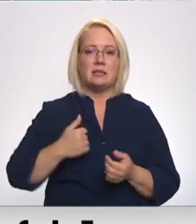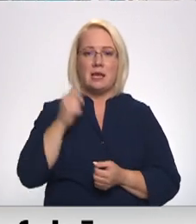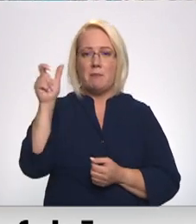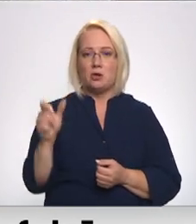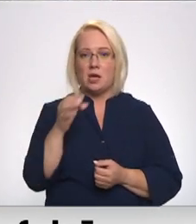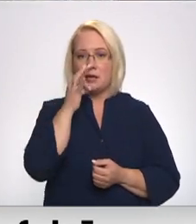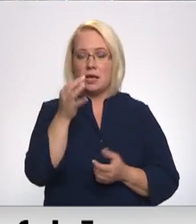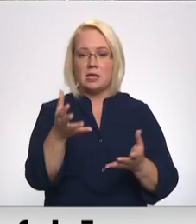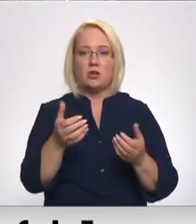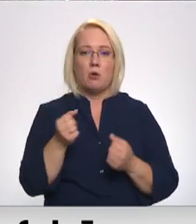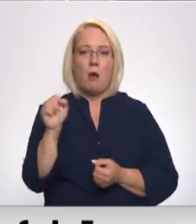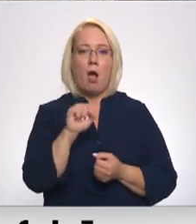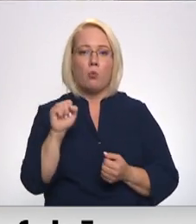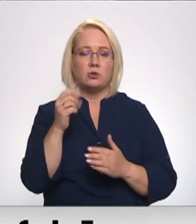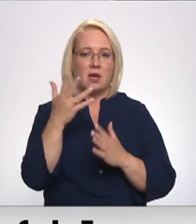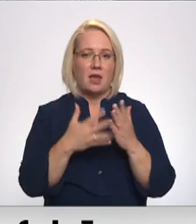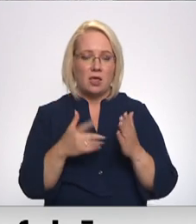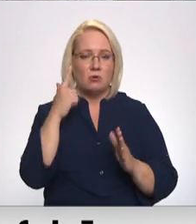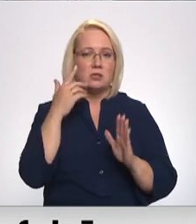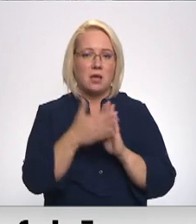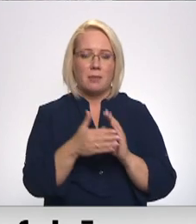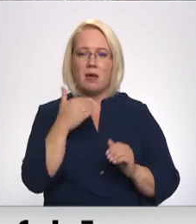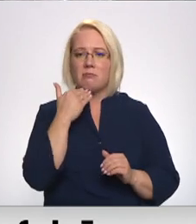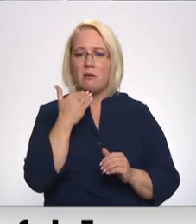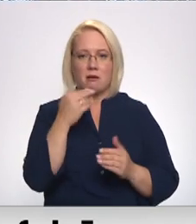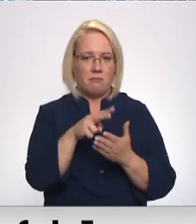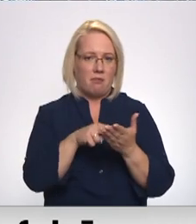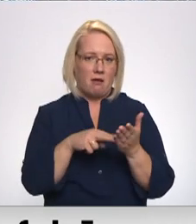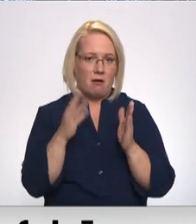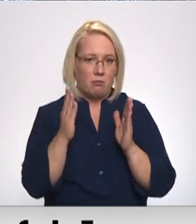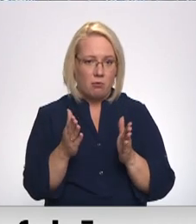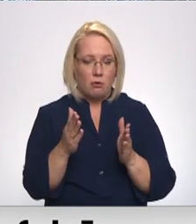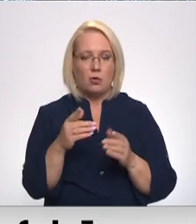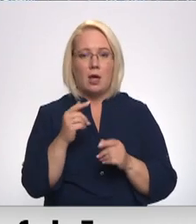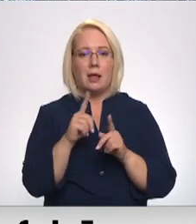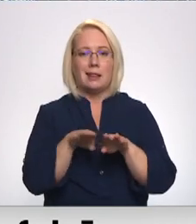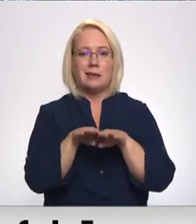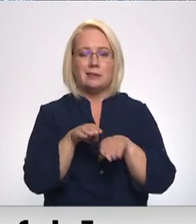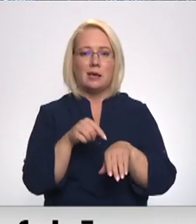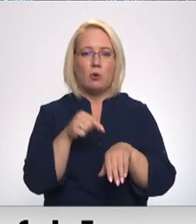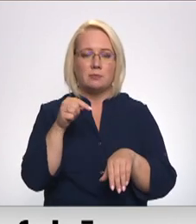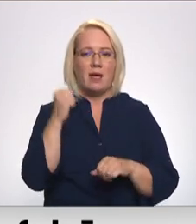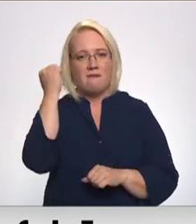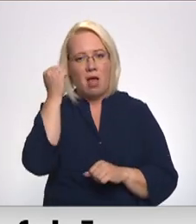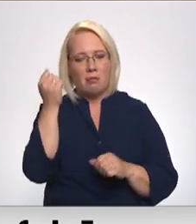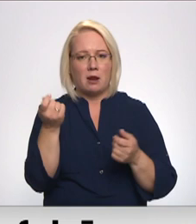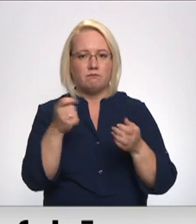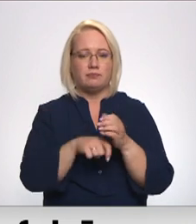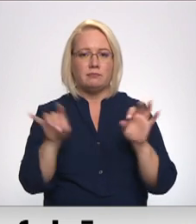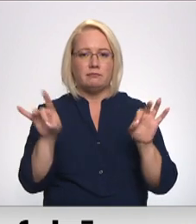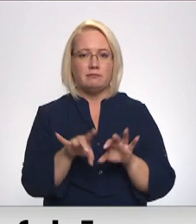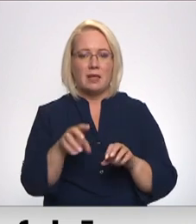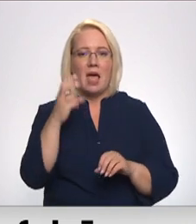saņēmuši augustu rēķinus un sapratuši, ka nevēlas iedzīvoties parādos. Līdzīgā noskaņojumā slēgtas Valmierā populārā restorāna